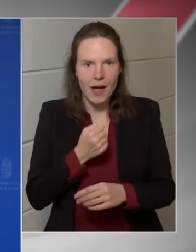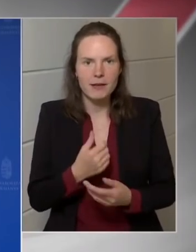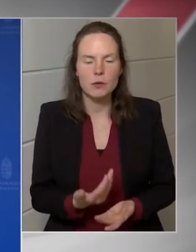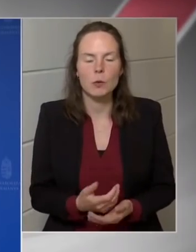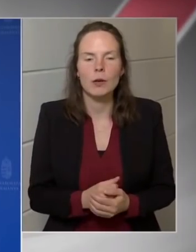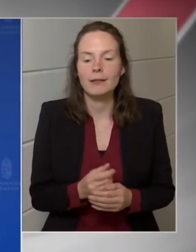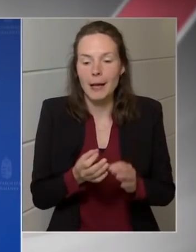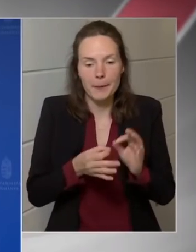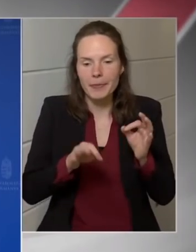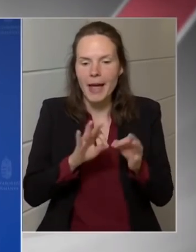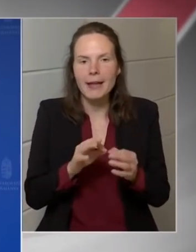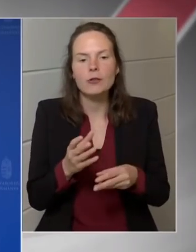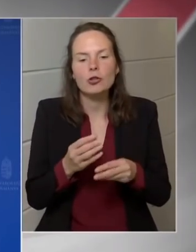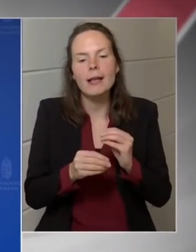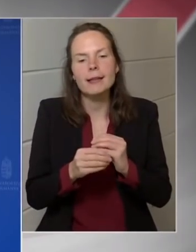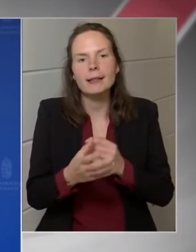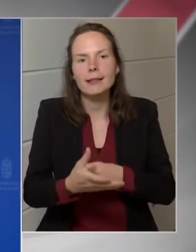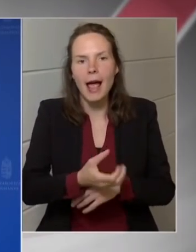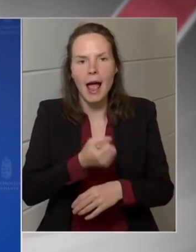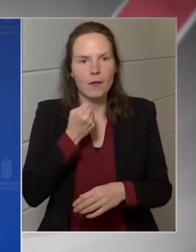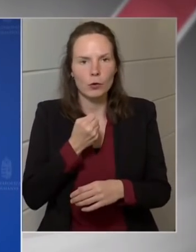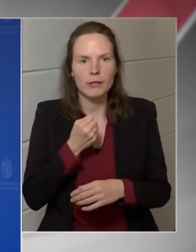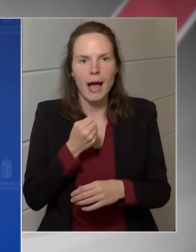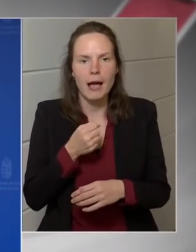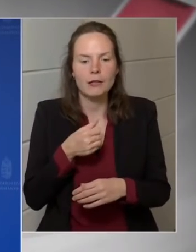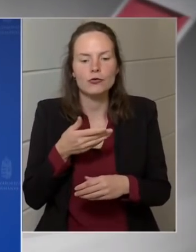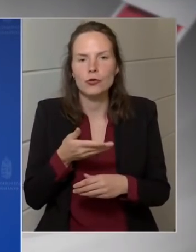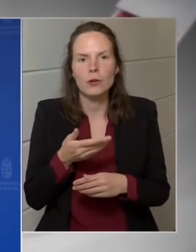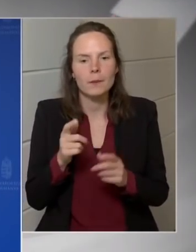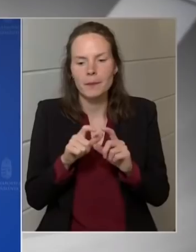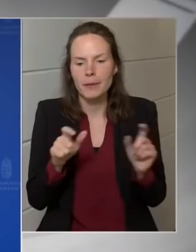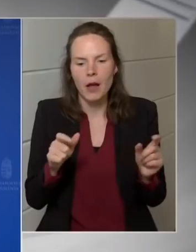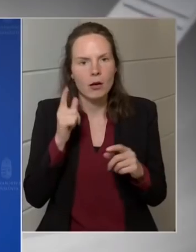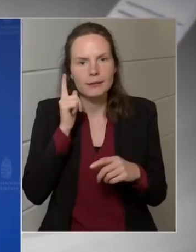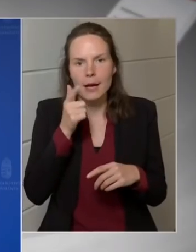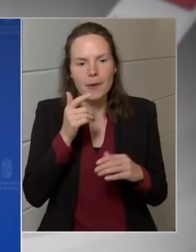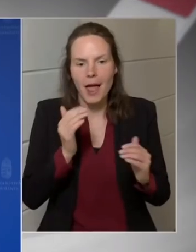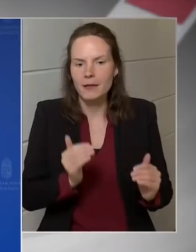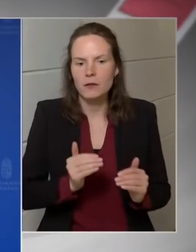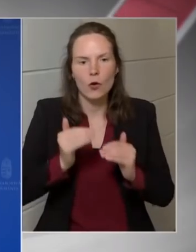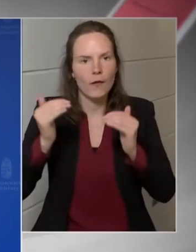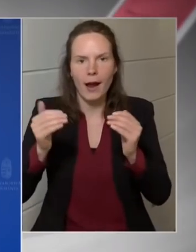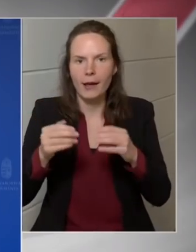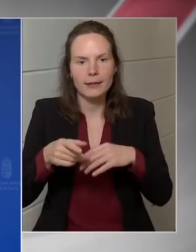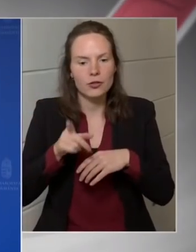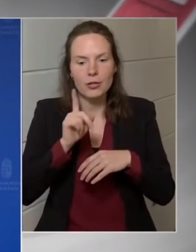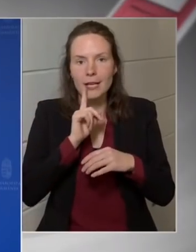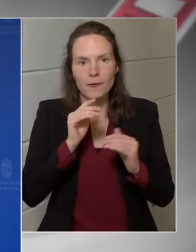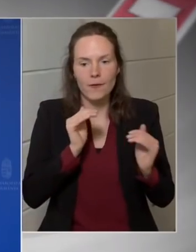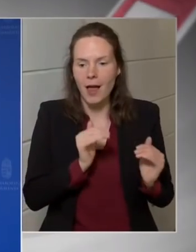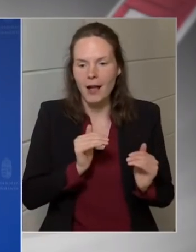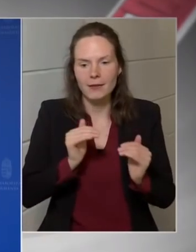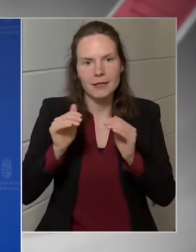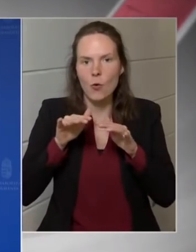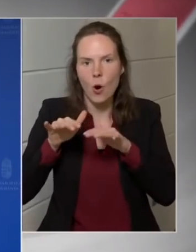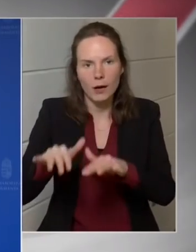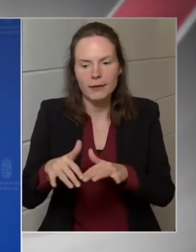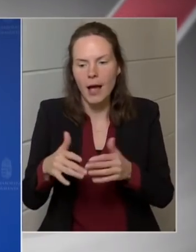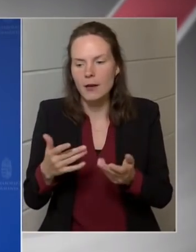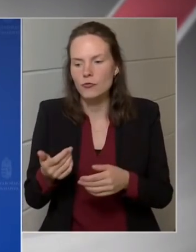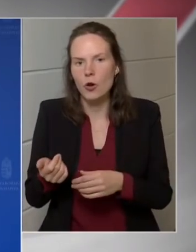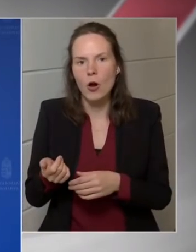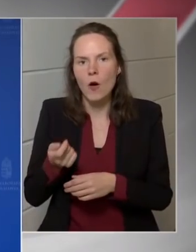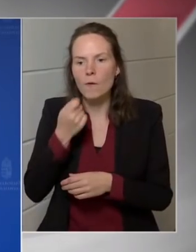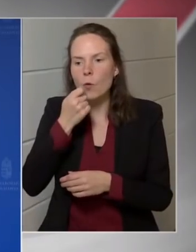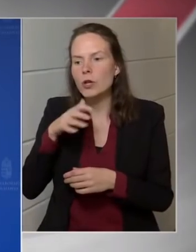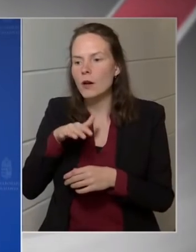a nevében is benne van, hogy extra, tehát csak extrát vonunk el. Illetve annak egy jelentős részét, de nem a teljes. Ezért